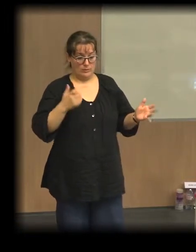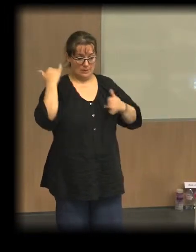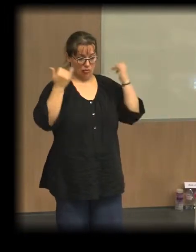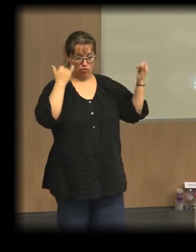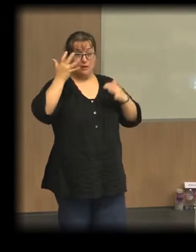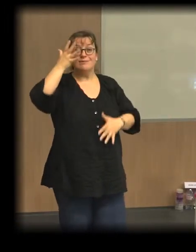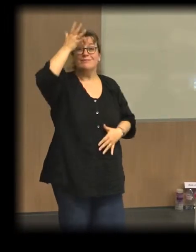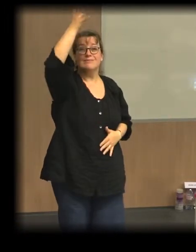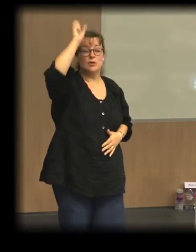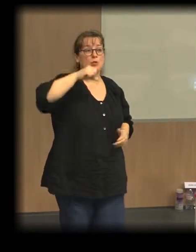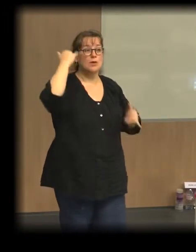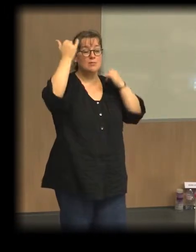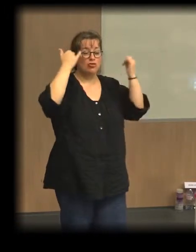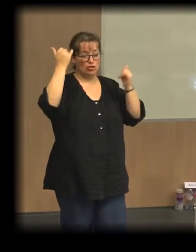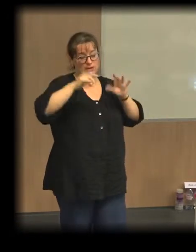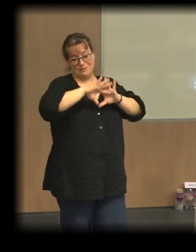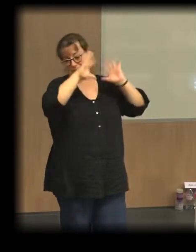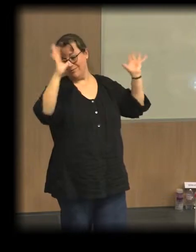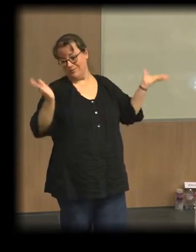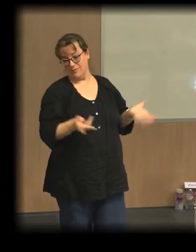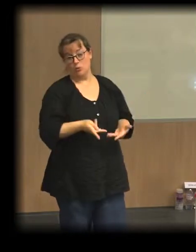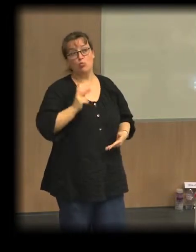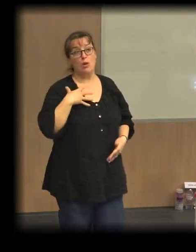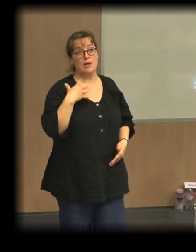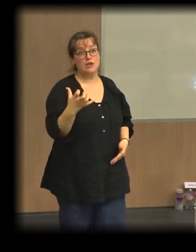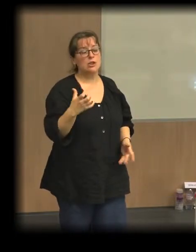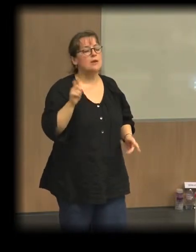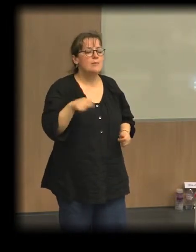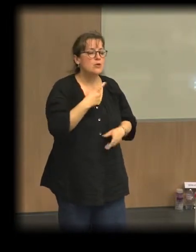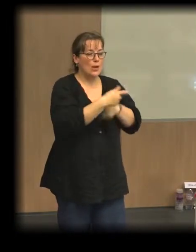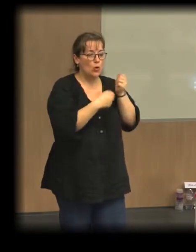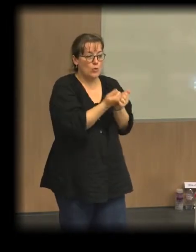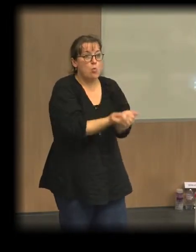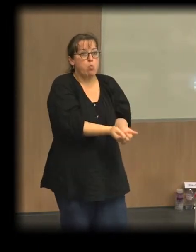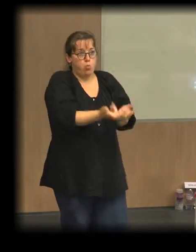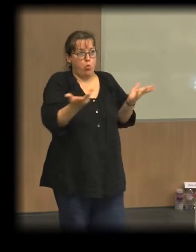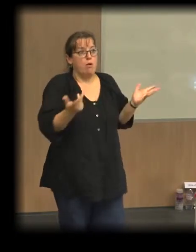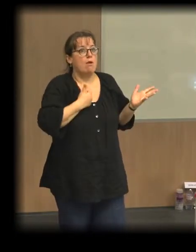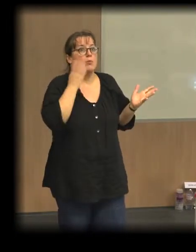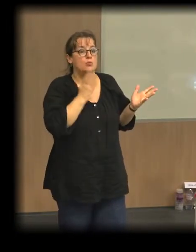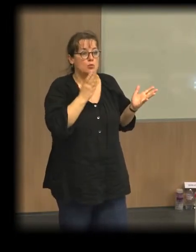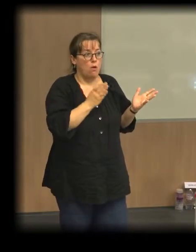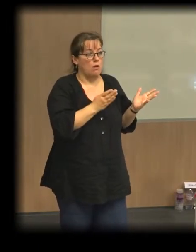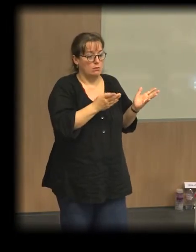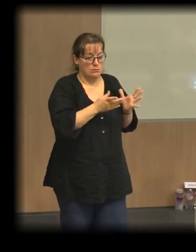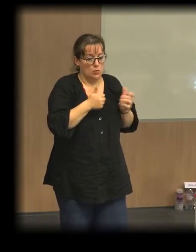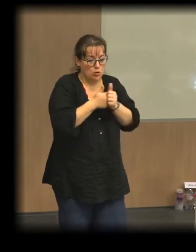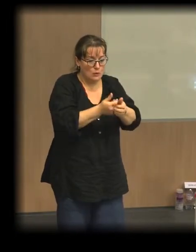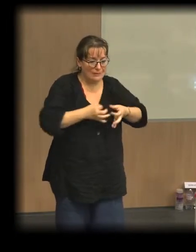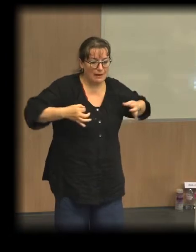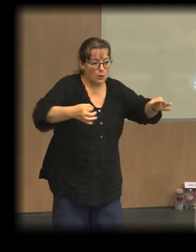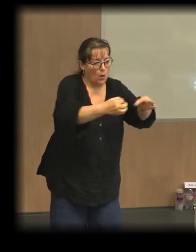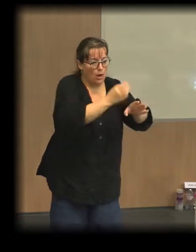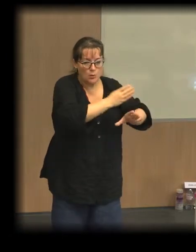c'est pour ça qu'en plus d'une économie plurielle, c'est-à-dire d'une économie plus diversifiée sur les territoires, répondant mieux aux